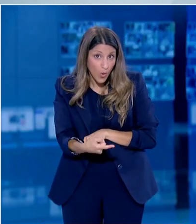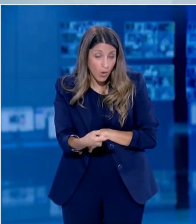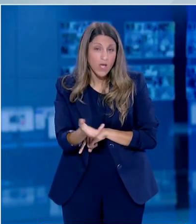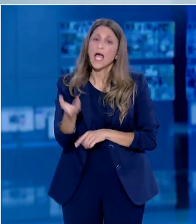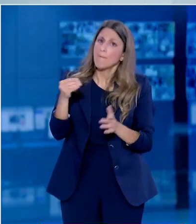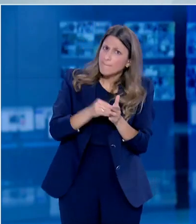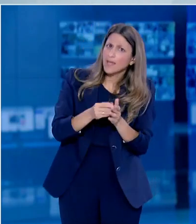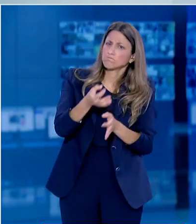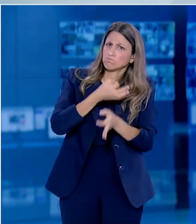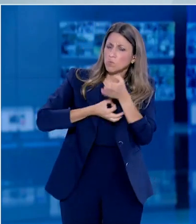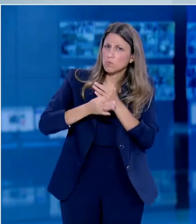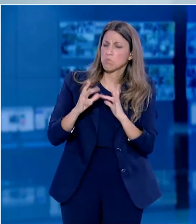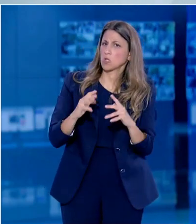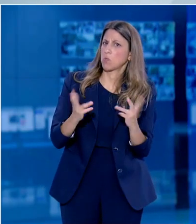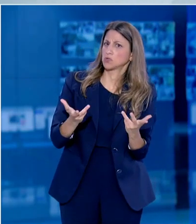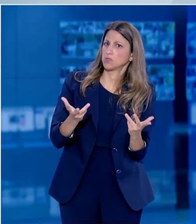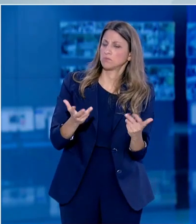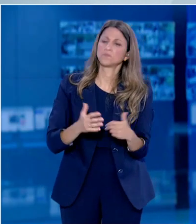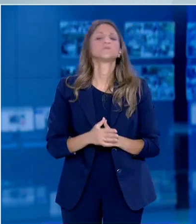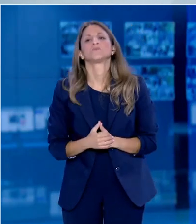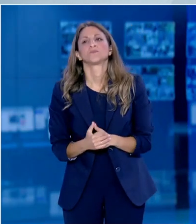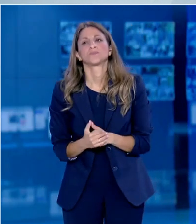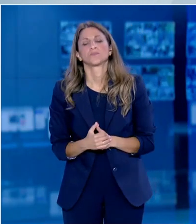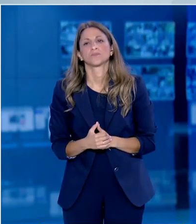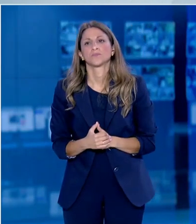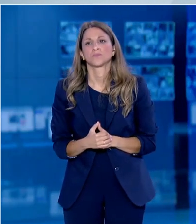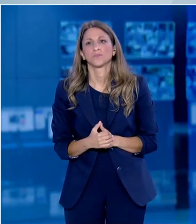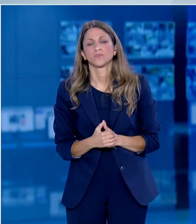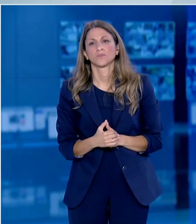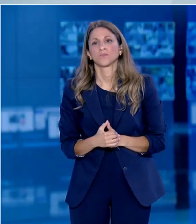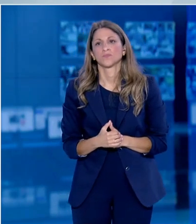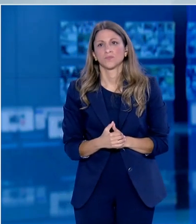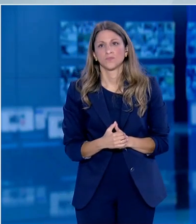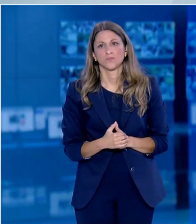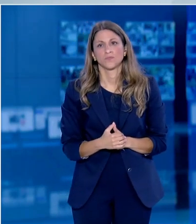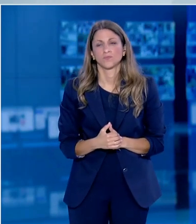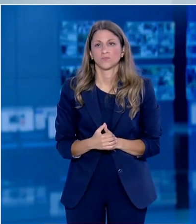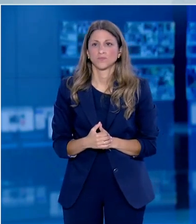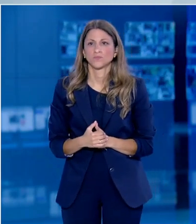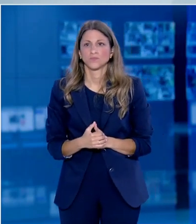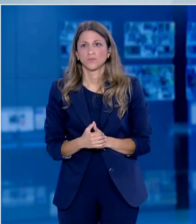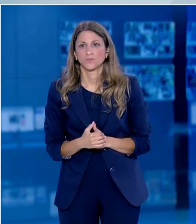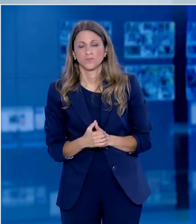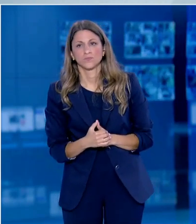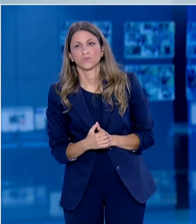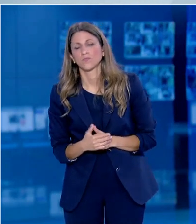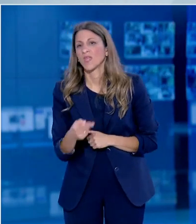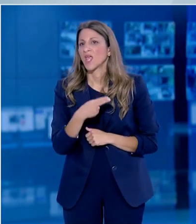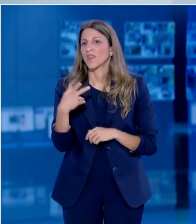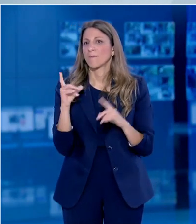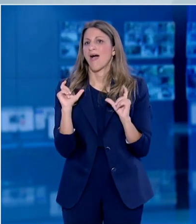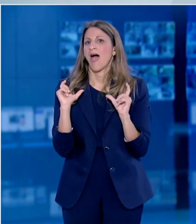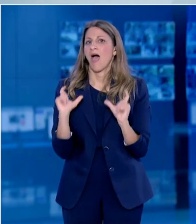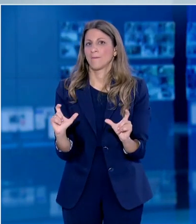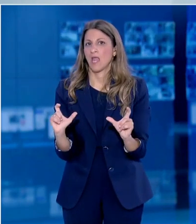και πάλι θα ήθελα να το δούμε αυτό με μαθηματικά και με αριθμούς. Δεν θεωρώ ότι αυξήθηκε η ανοσία ή αποκτήσαμε